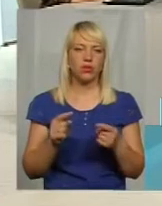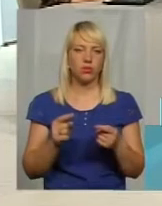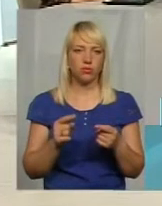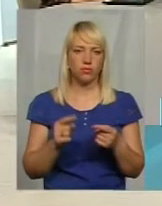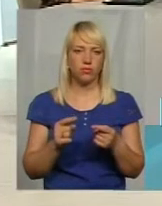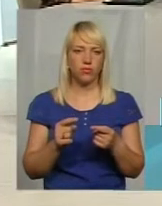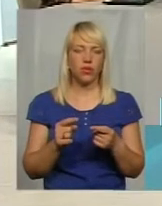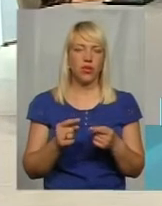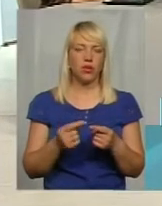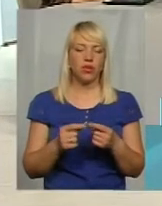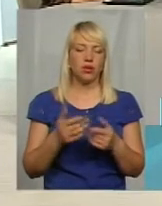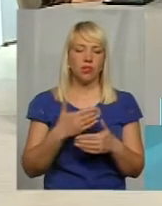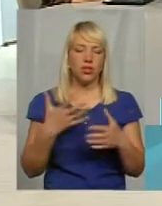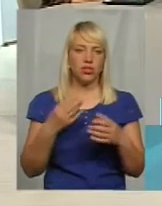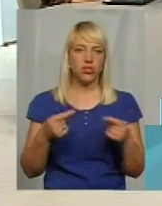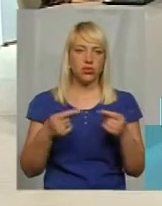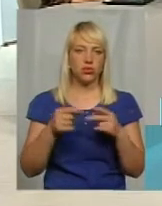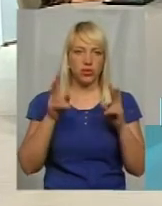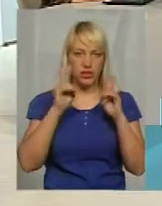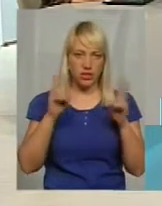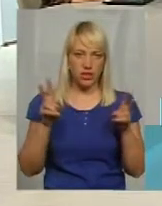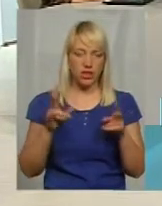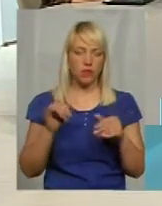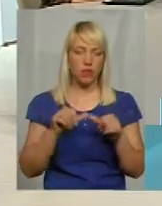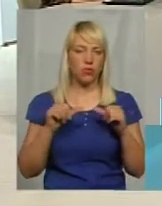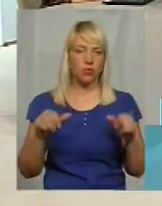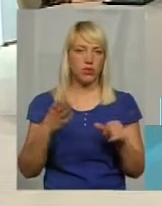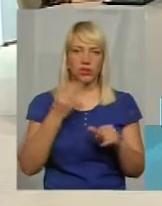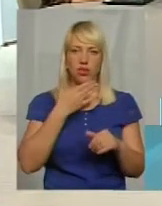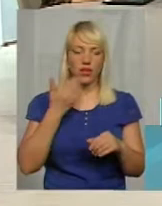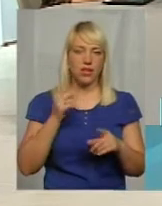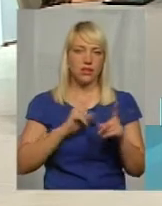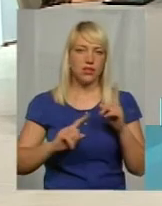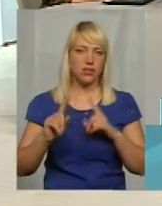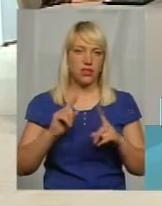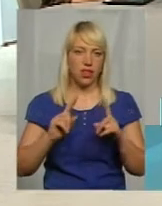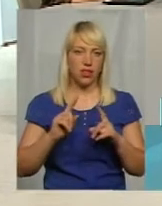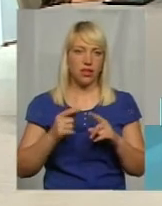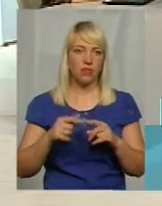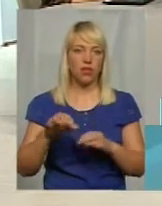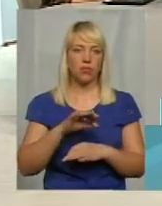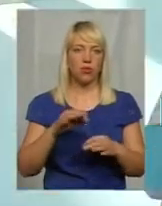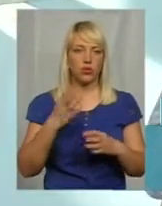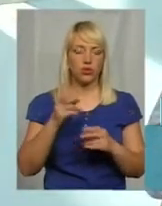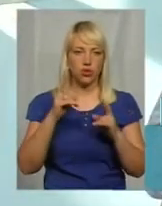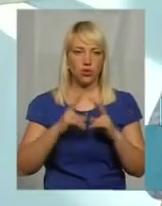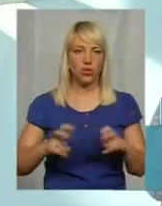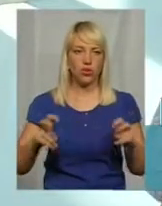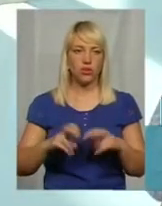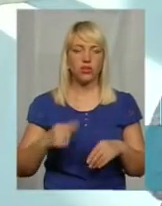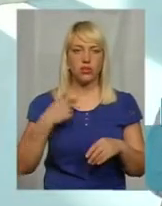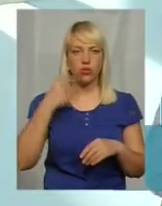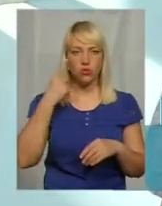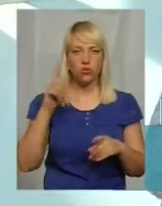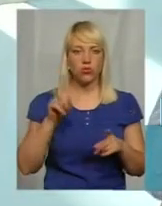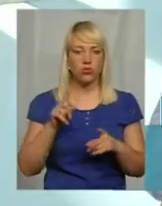ми остаточно ще не знаємо, тому що комісія ще не засідала, тільки проєкти розглядаються. Я думаю, що